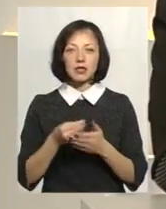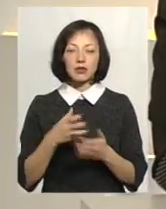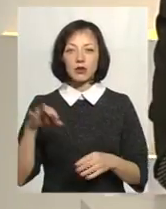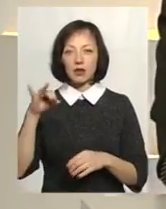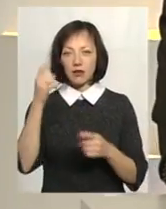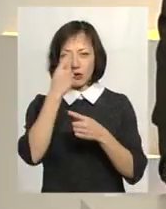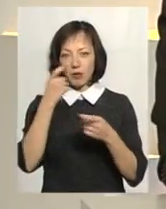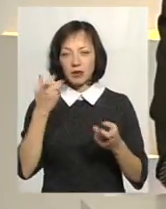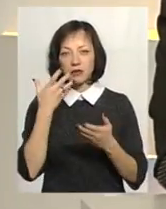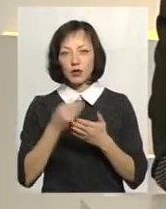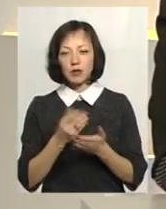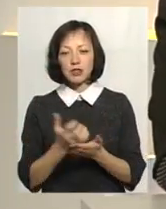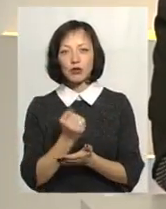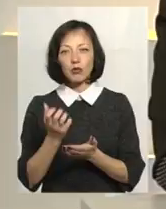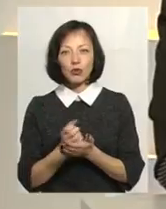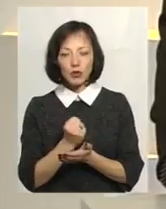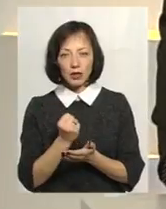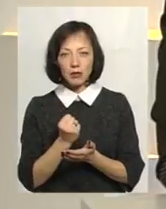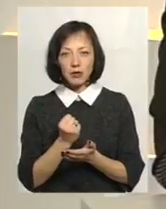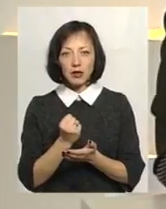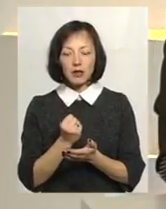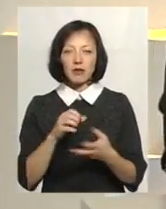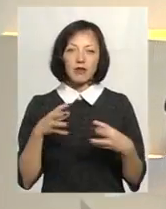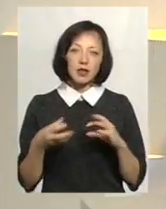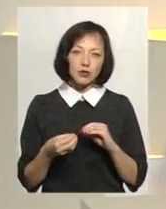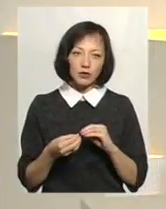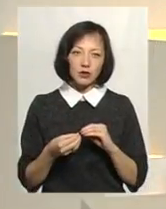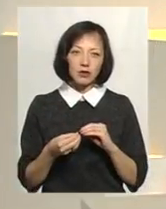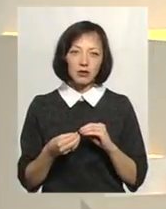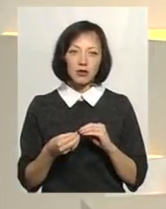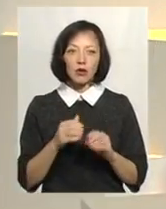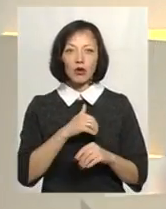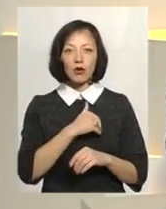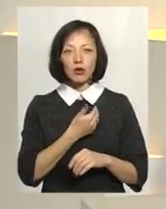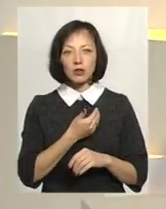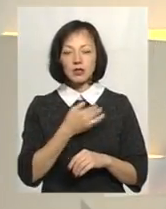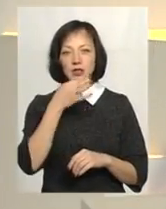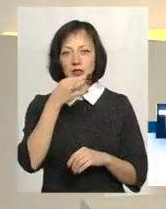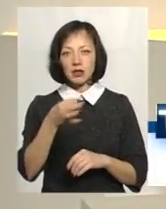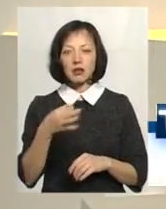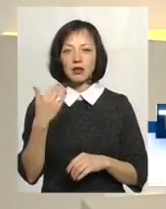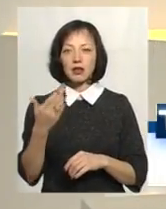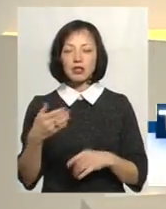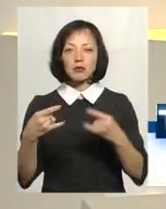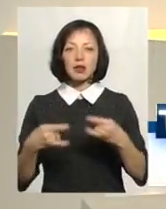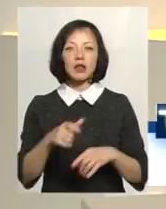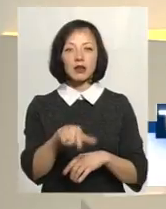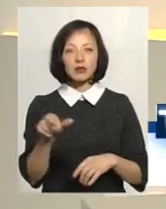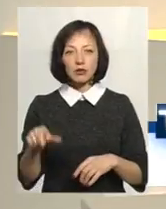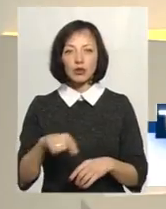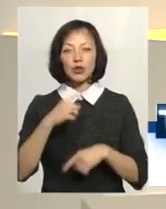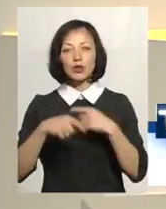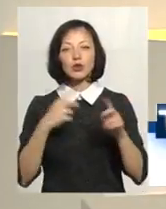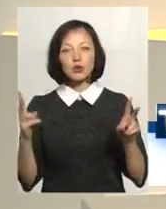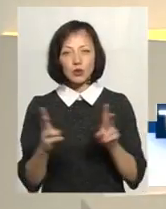інформацією, своїми здобутими висновками. І хочемо сказати нашим телеглядачам до